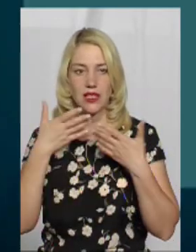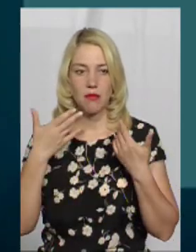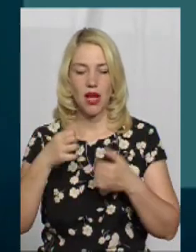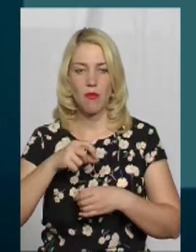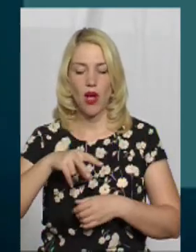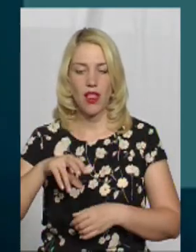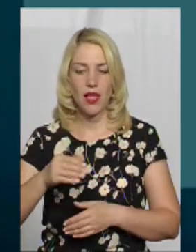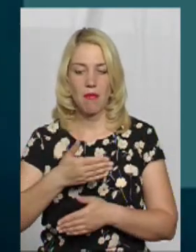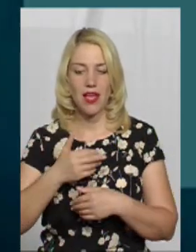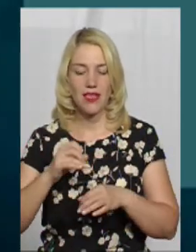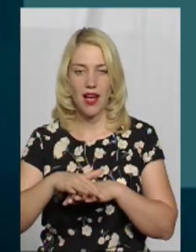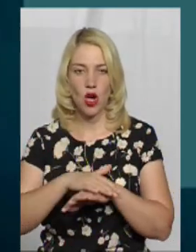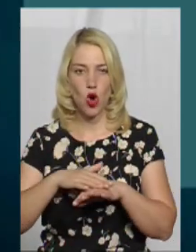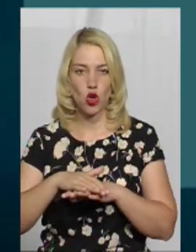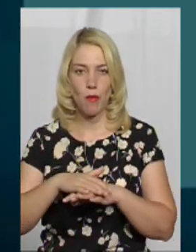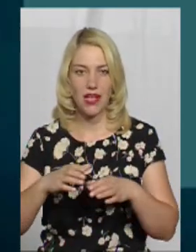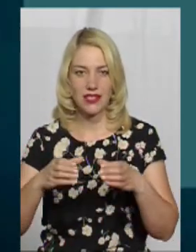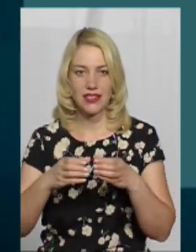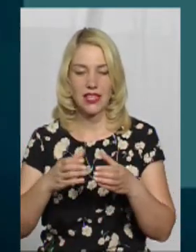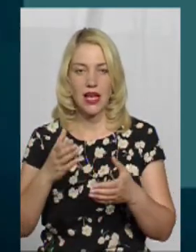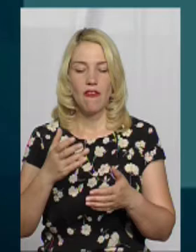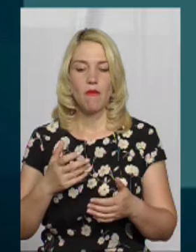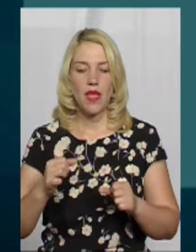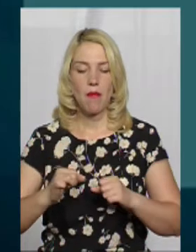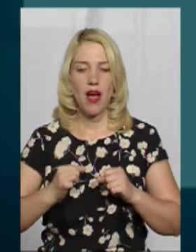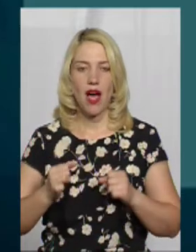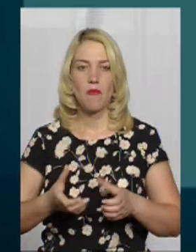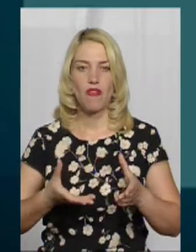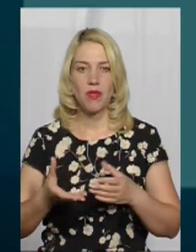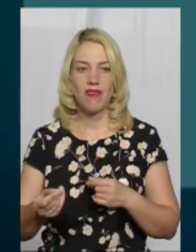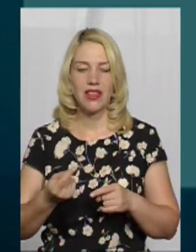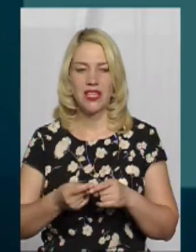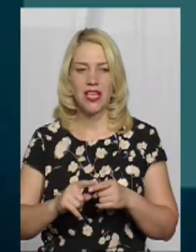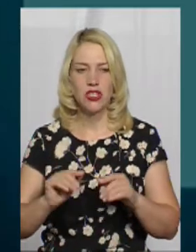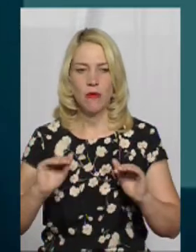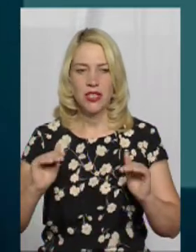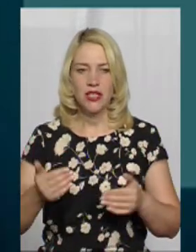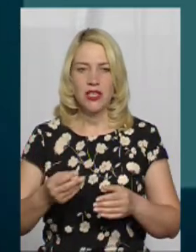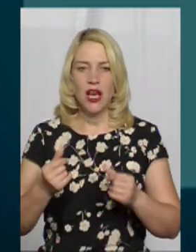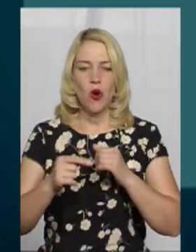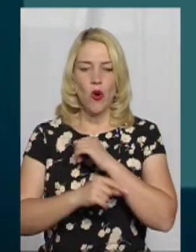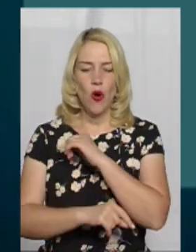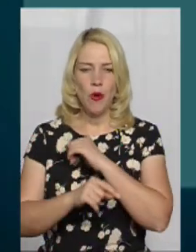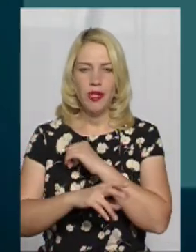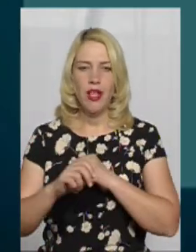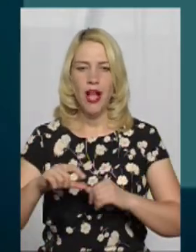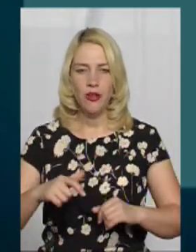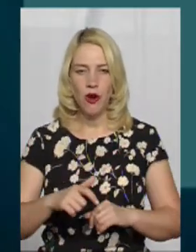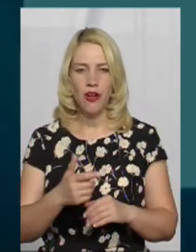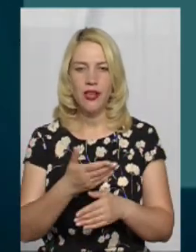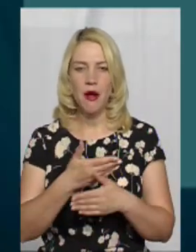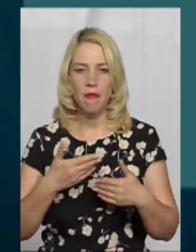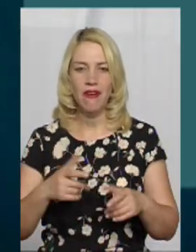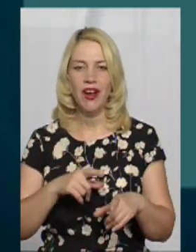ми, як громадськість, намагаємося впливати на те, щоб знизити корупцію на дорозі. Тобто ми